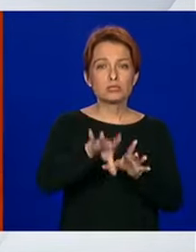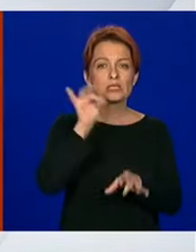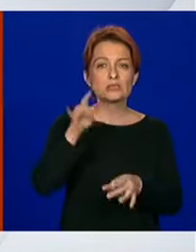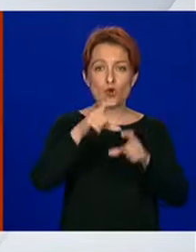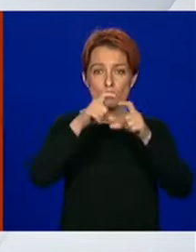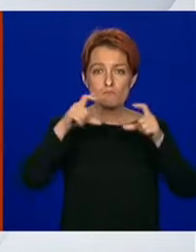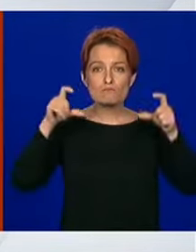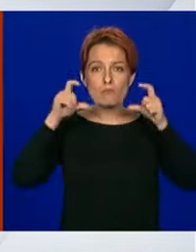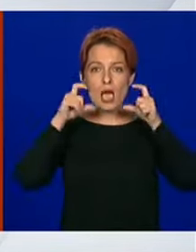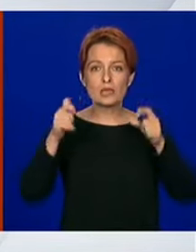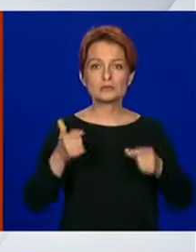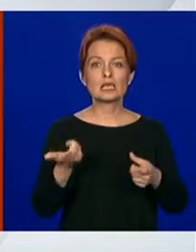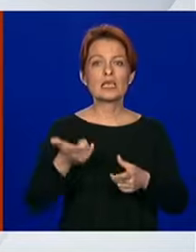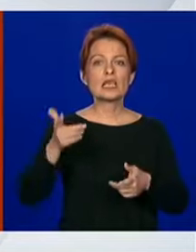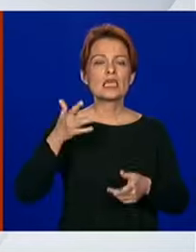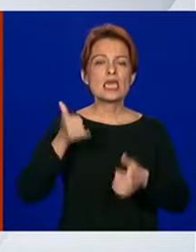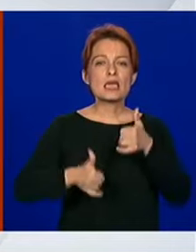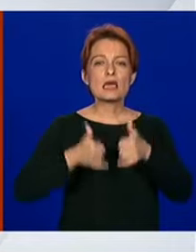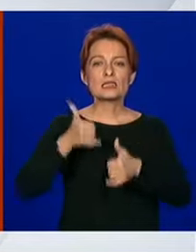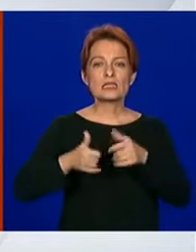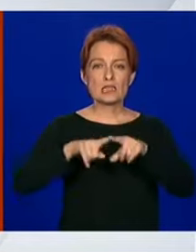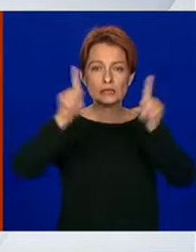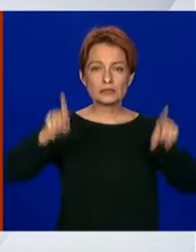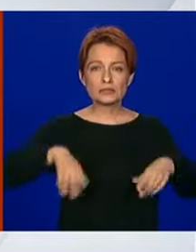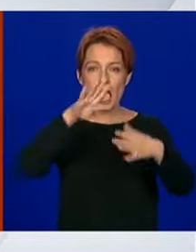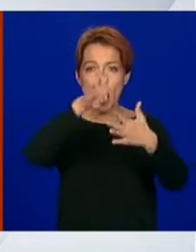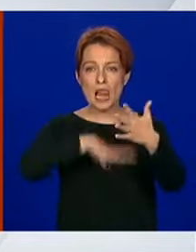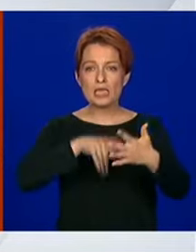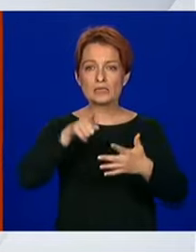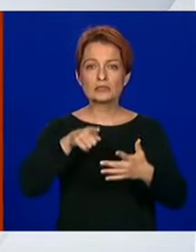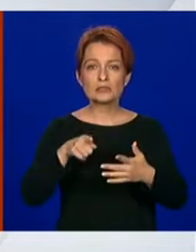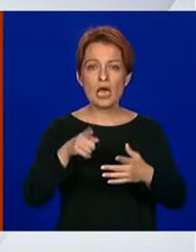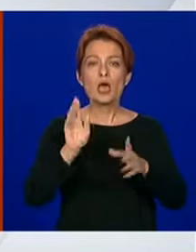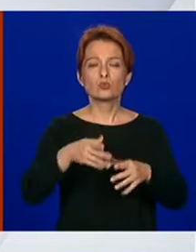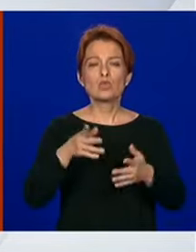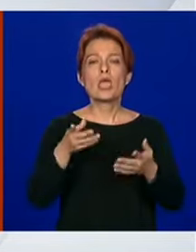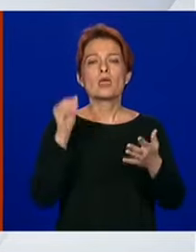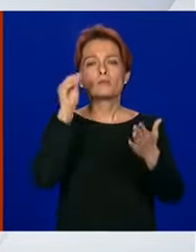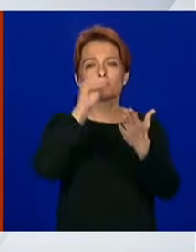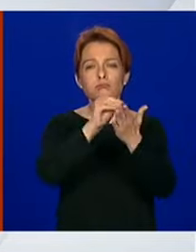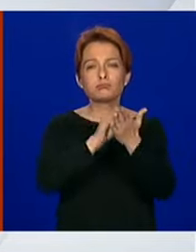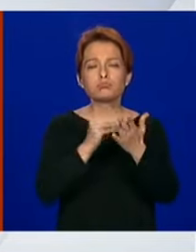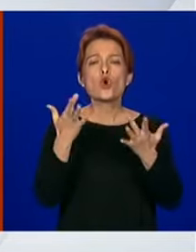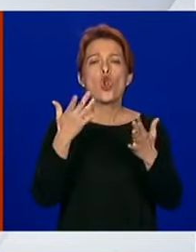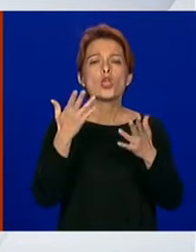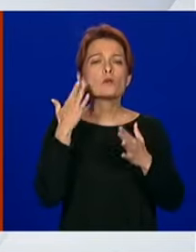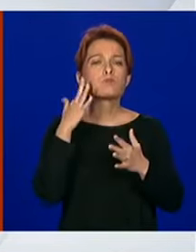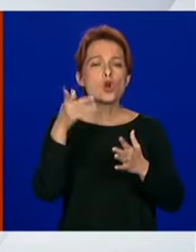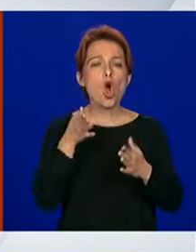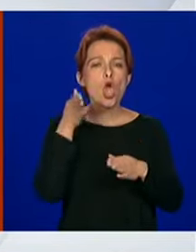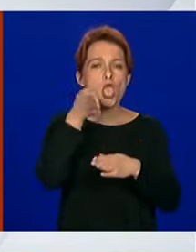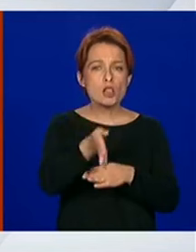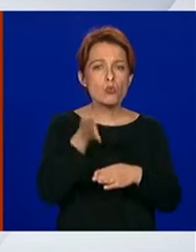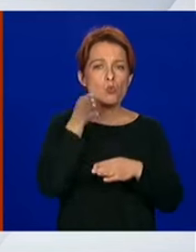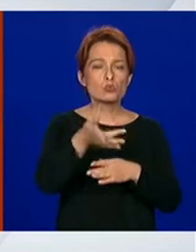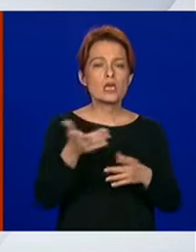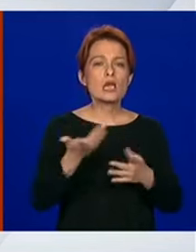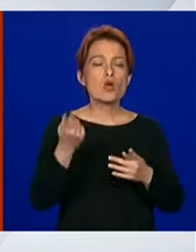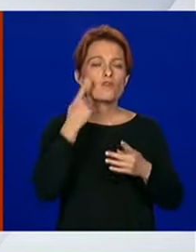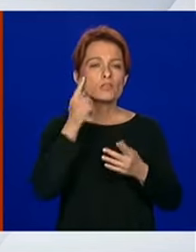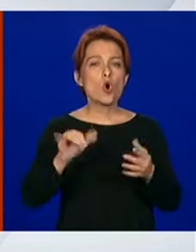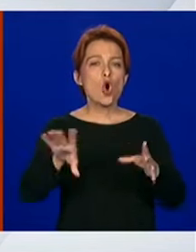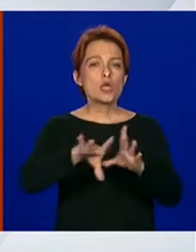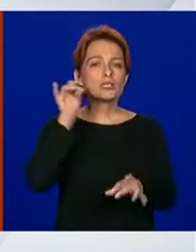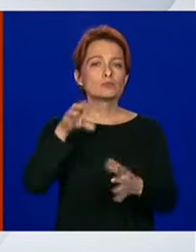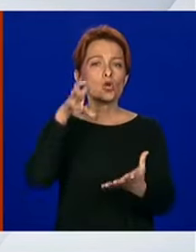kandidacijskih lista državnom izbornom povjerenstvu, hoće li biti propisan broj ljudi koji će moći donijeti te liste? Kako će izgledati izborni stožeri na